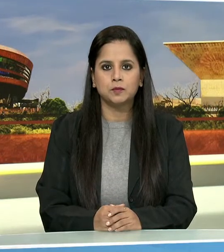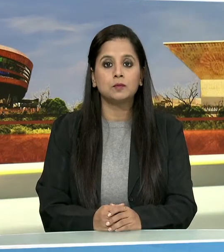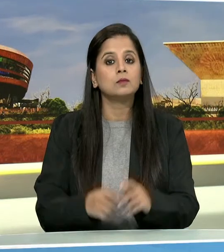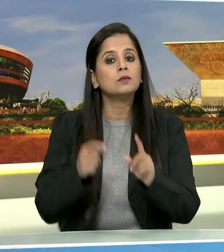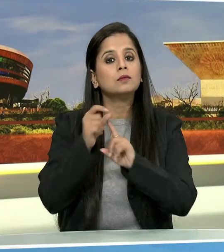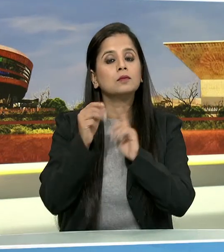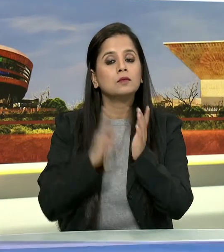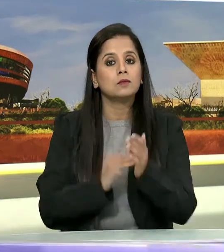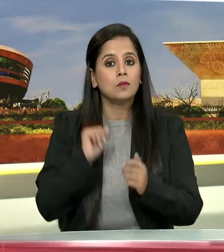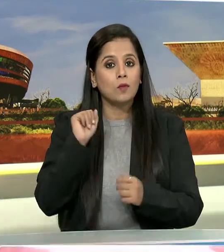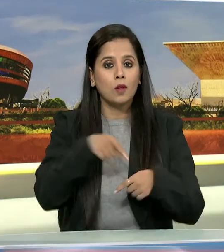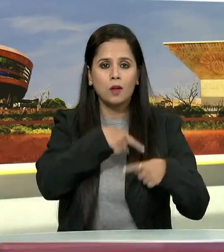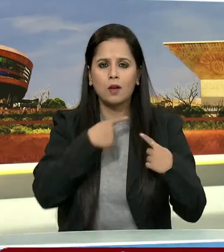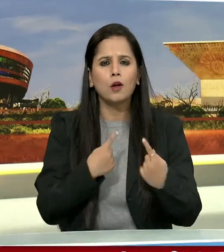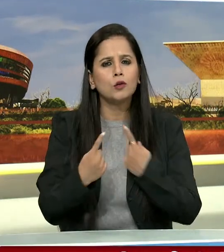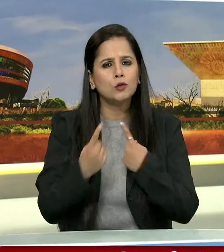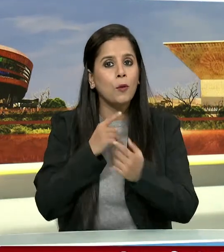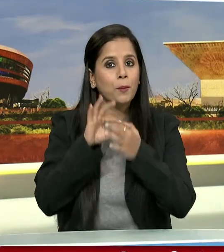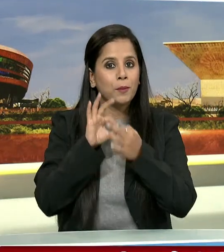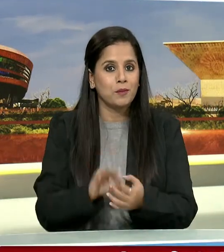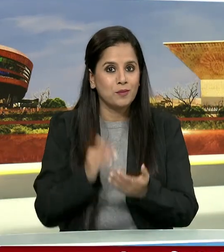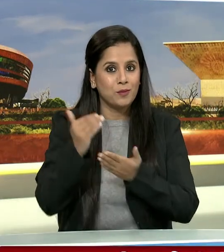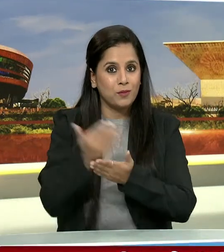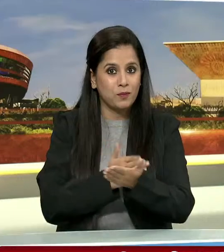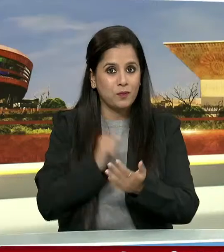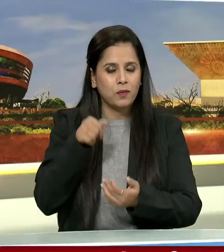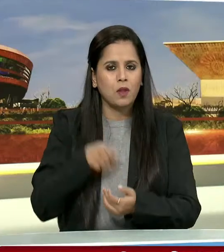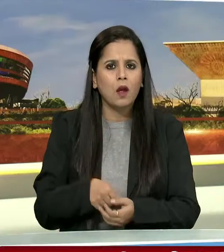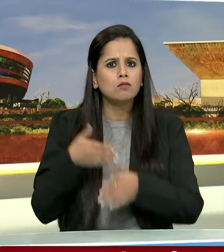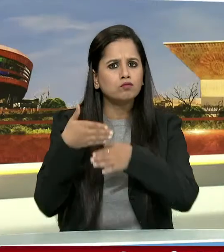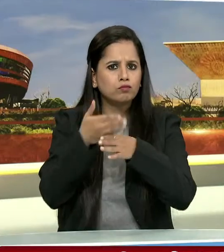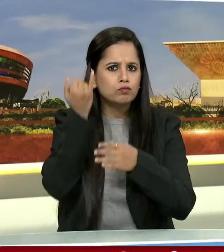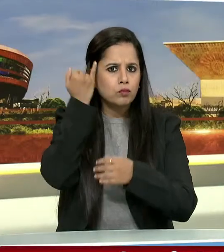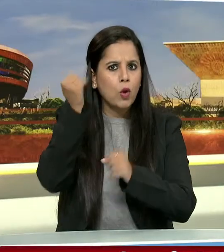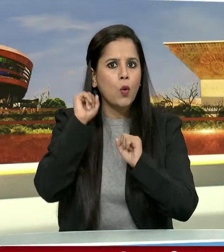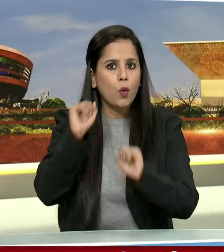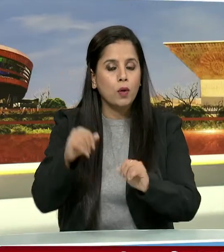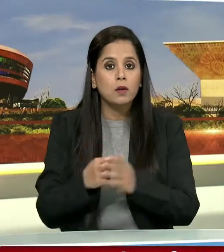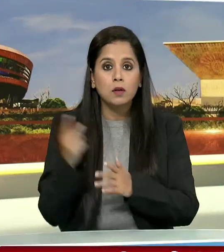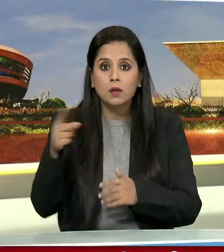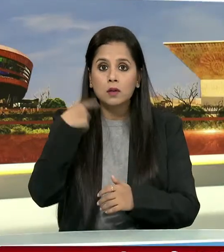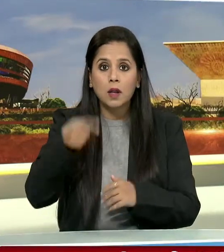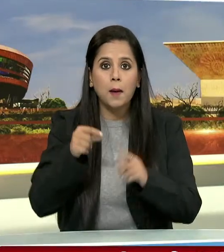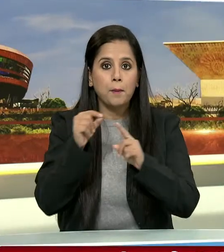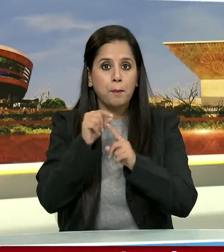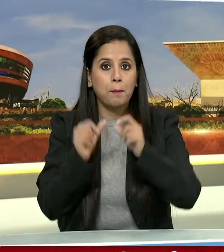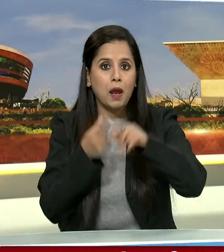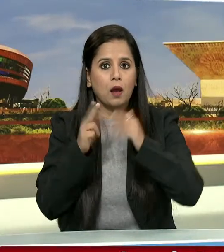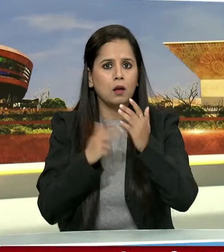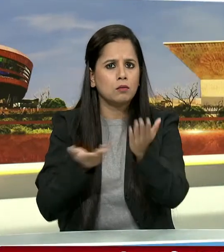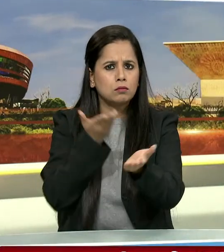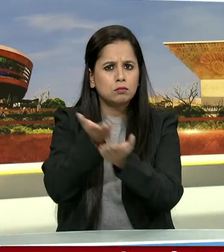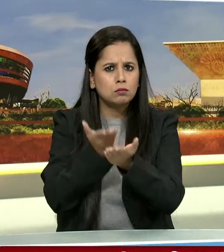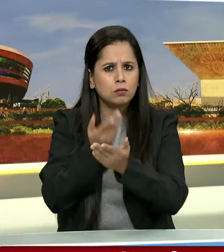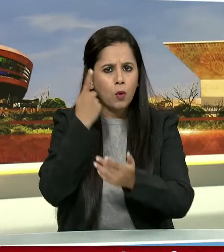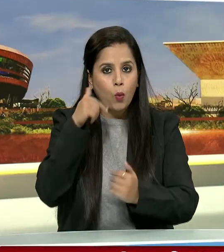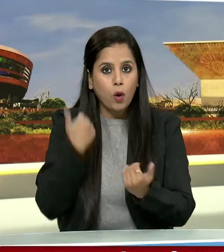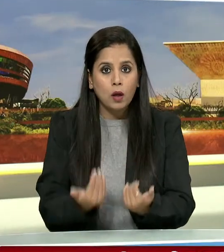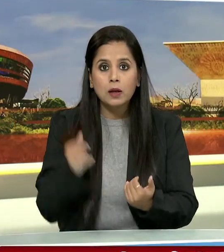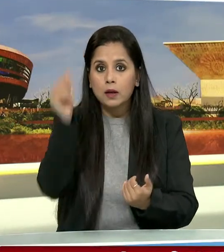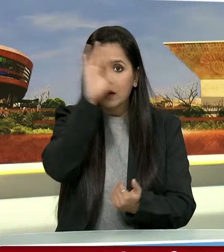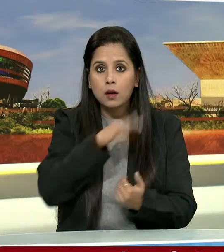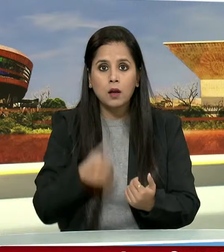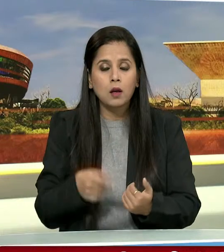प्रधान मंत्री ने मन की बात कारिकरम के जरिये विचार किये साजह कहा पेटेंट आविदन दाखिल करने में